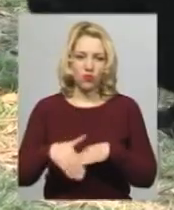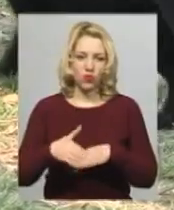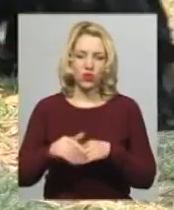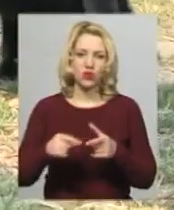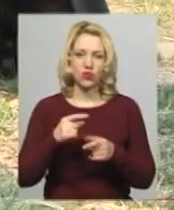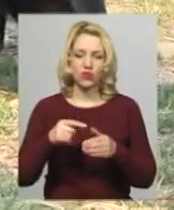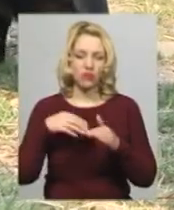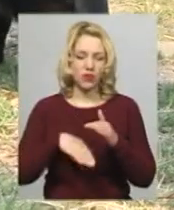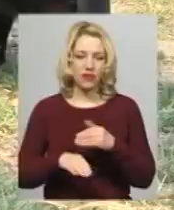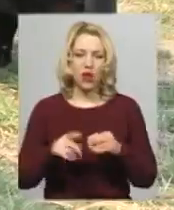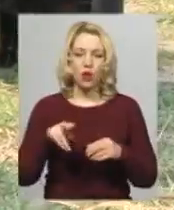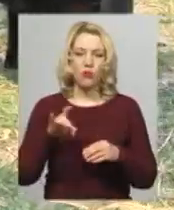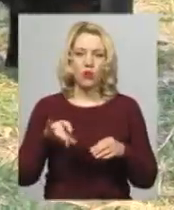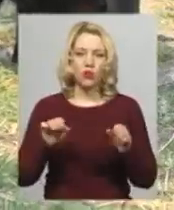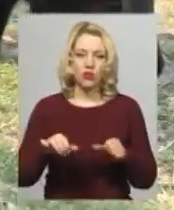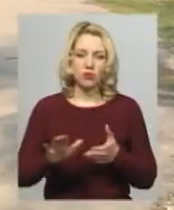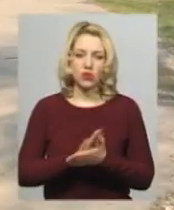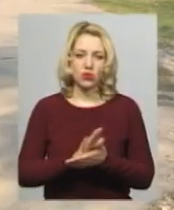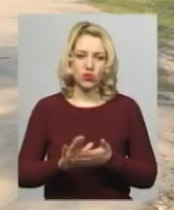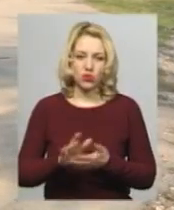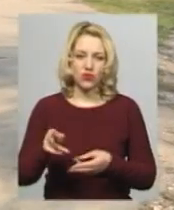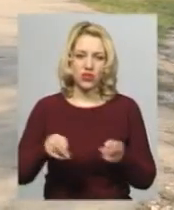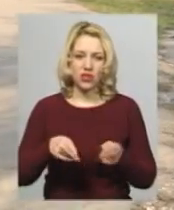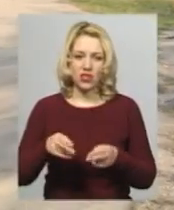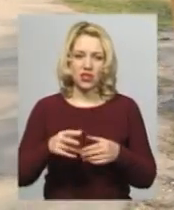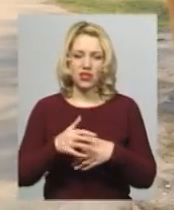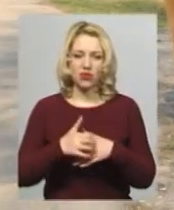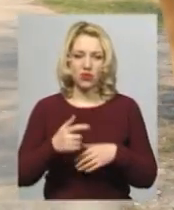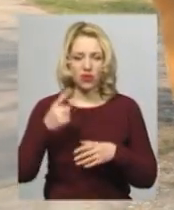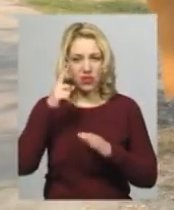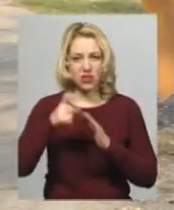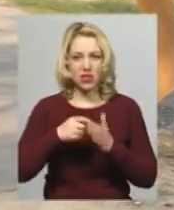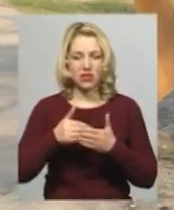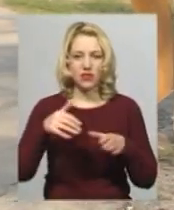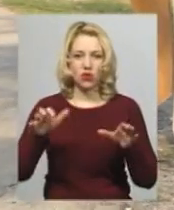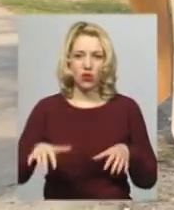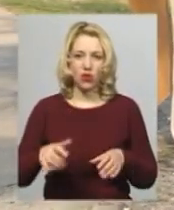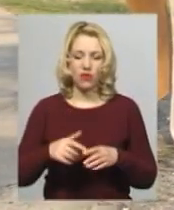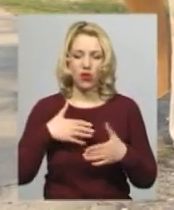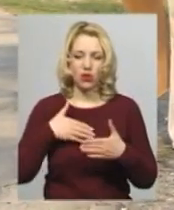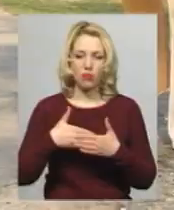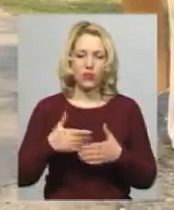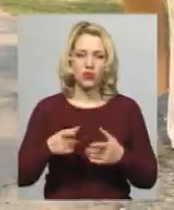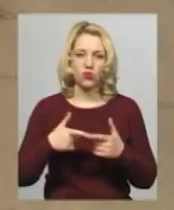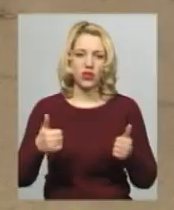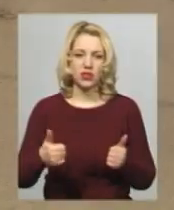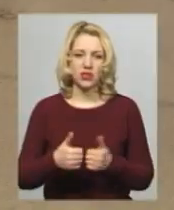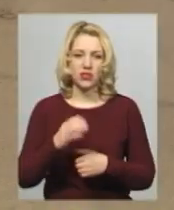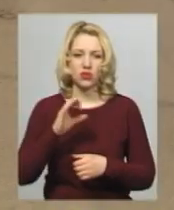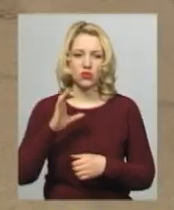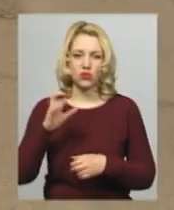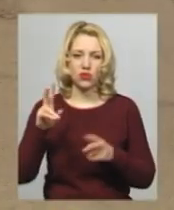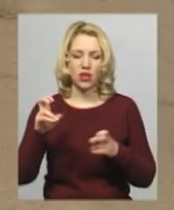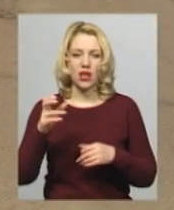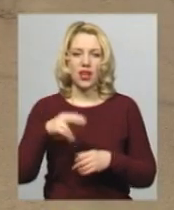Про можливість безкоштовної стерилізації котів Лариса дізналась від голови громадської організації із захисту тварин СОС Людмили Давидюк. Коли ви до